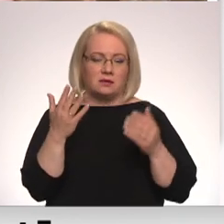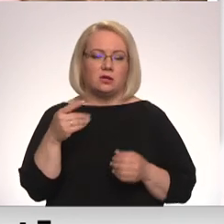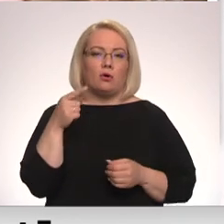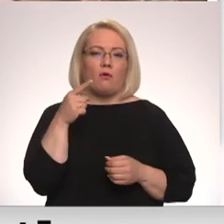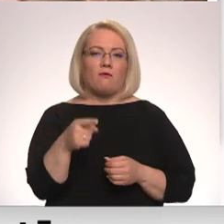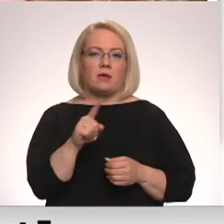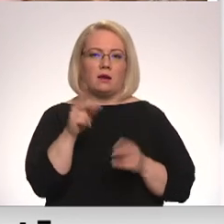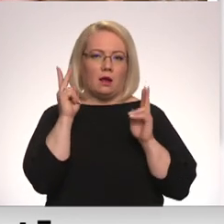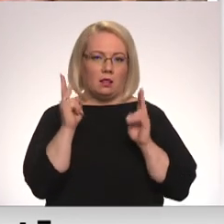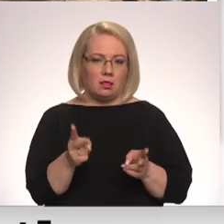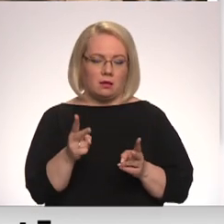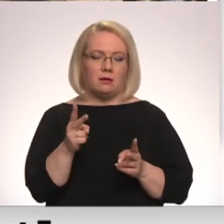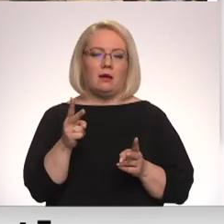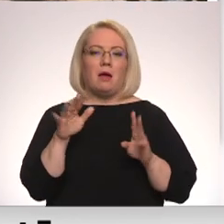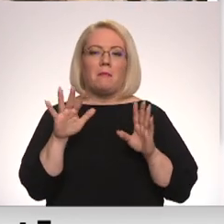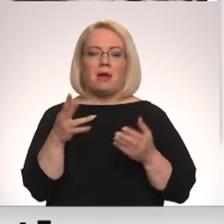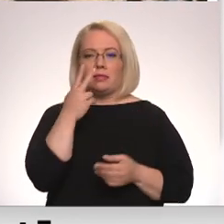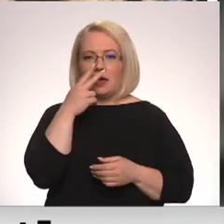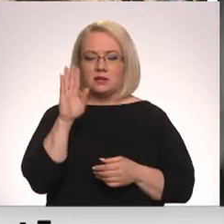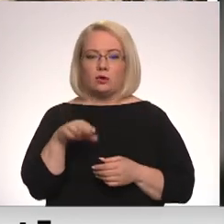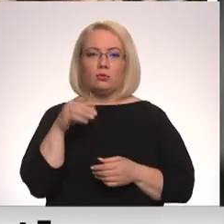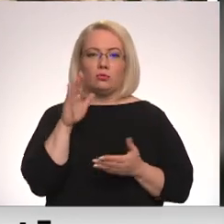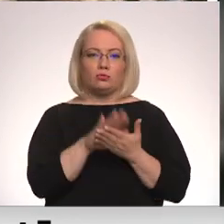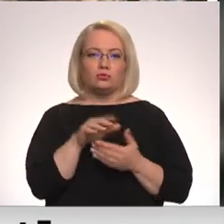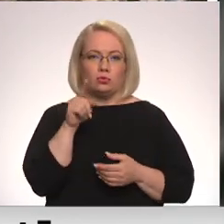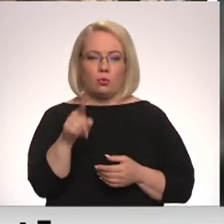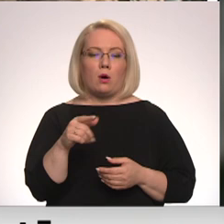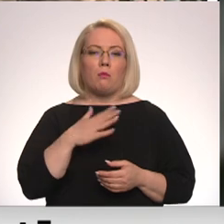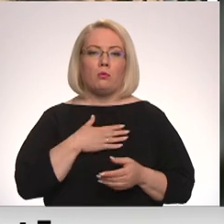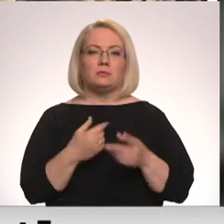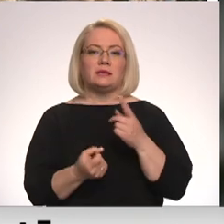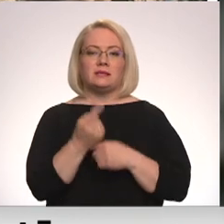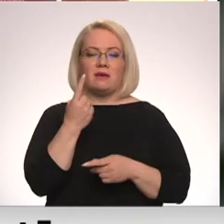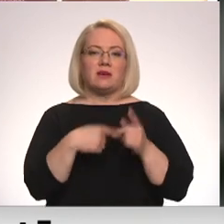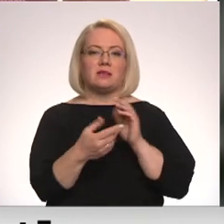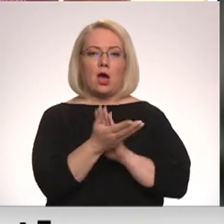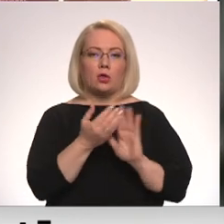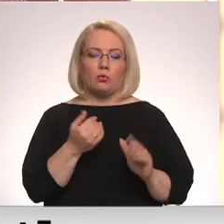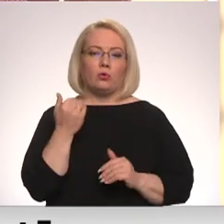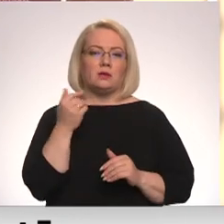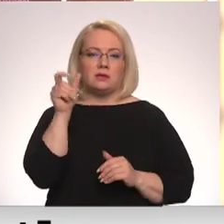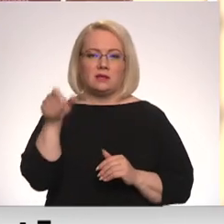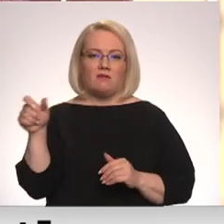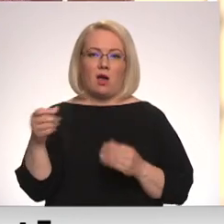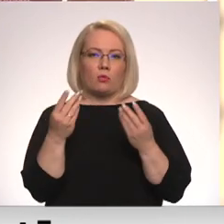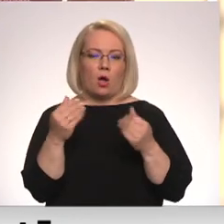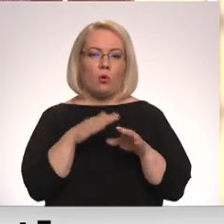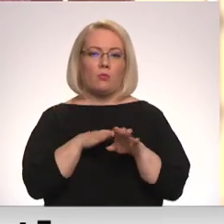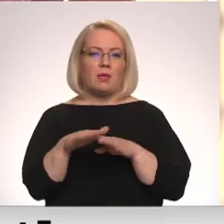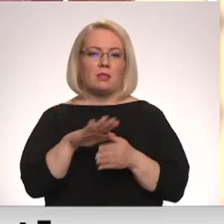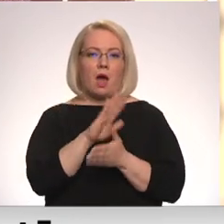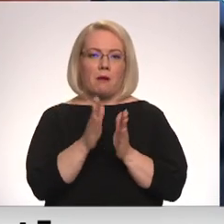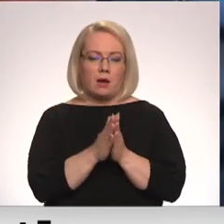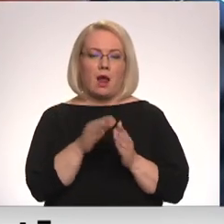par upuriem, bet neskatoties uz to, mums ir izdevies gan atgūt viņu līdzekļus pilnā apmērā, tas